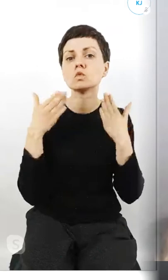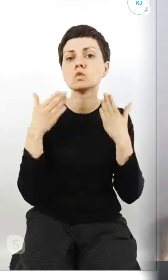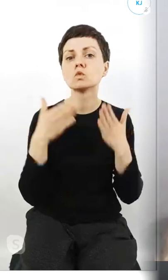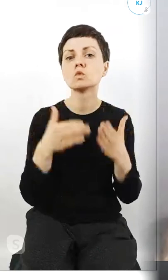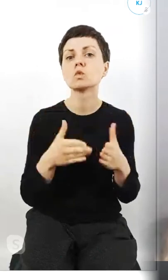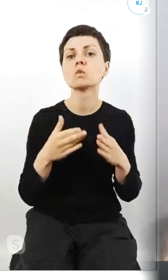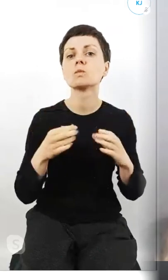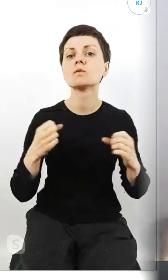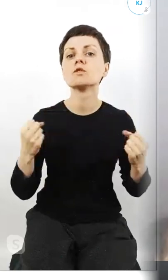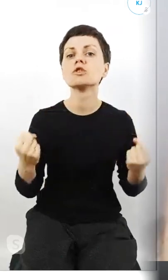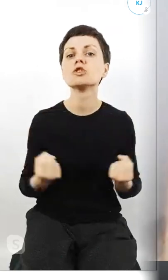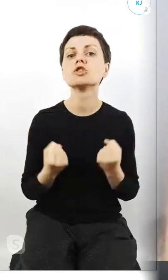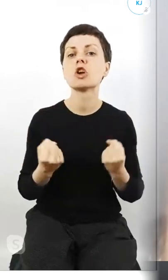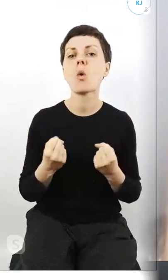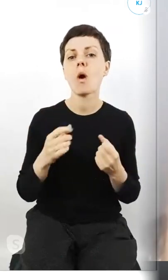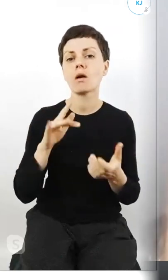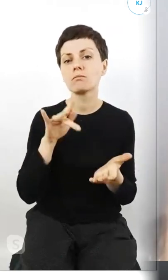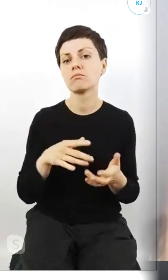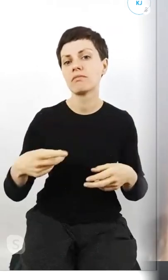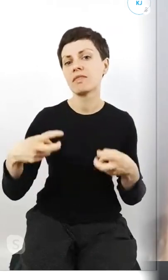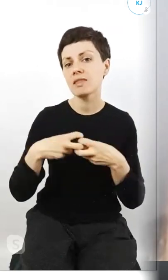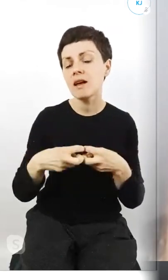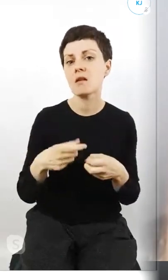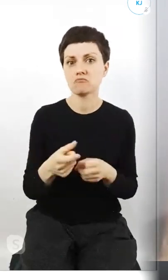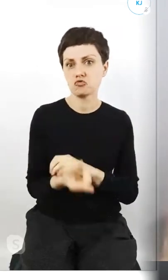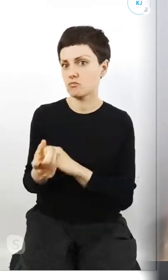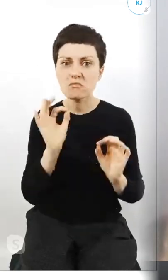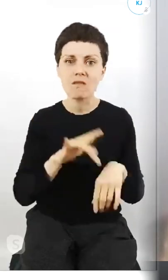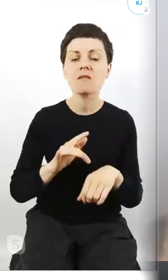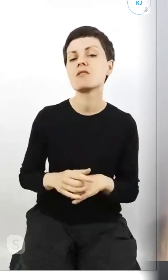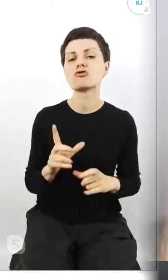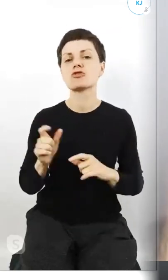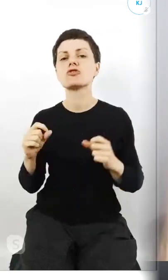które jest dużo skuteczniejsze często, niż takie działania